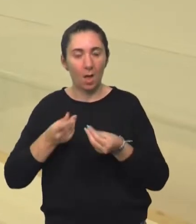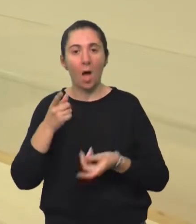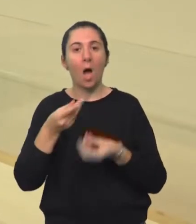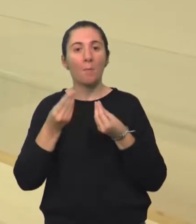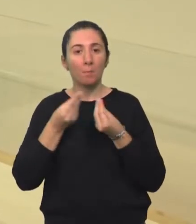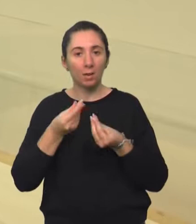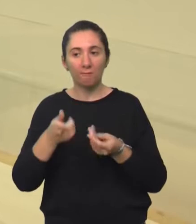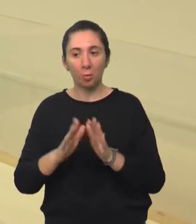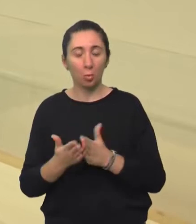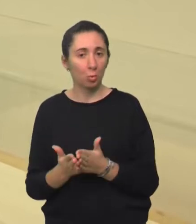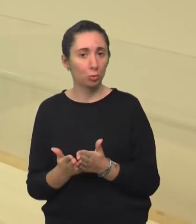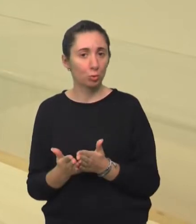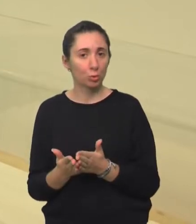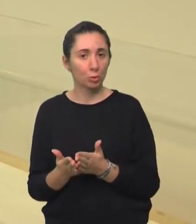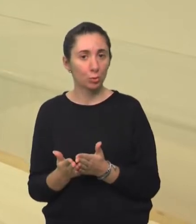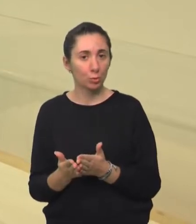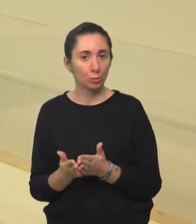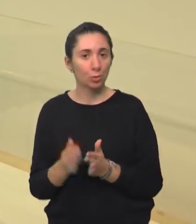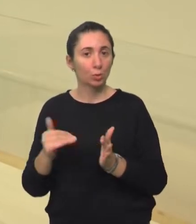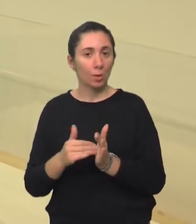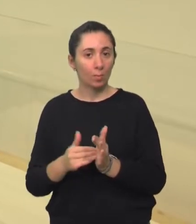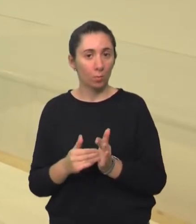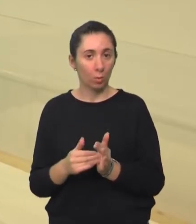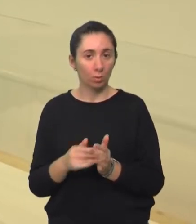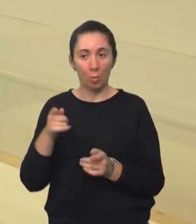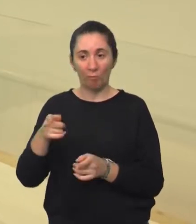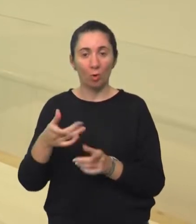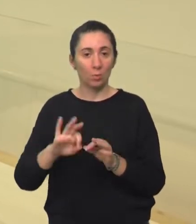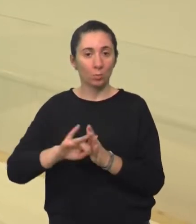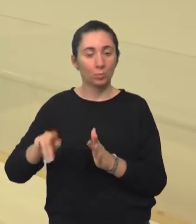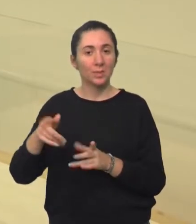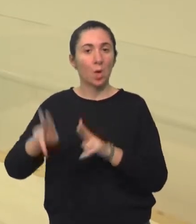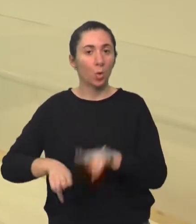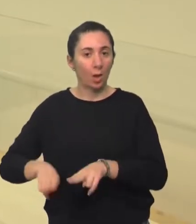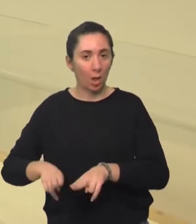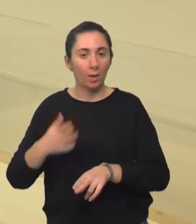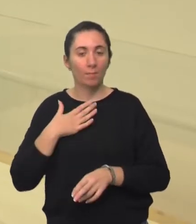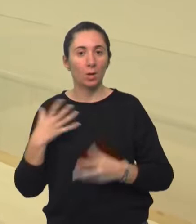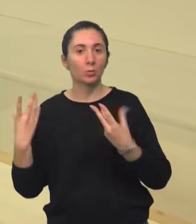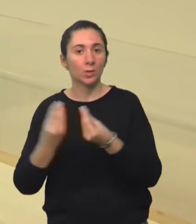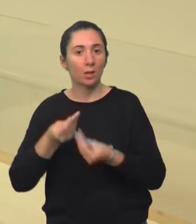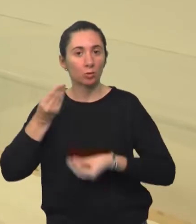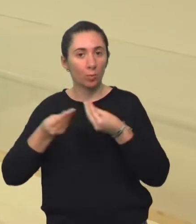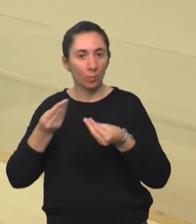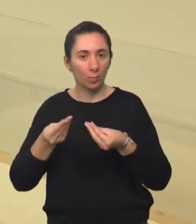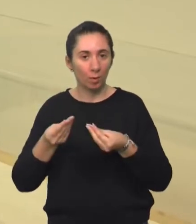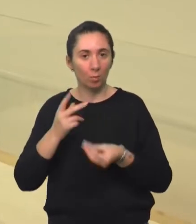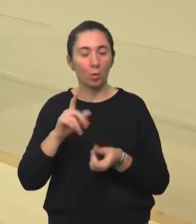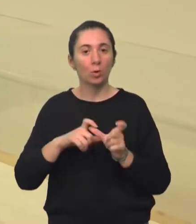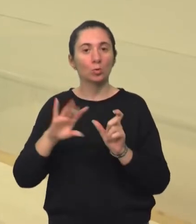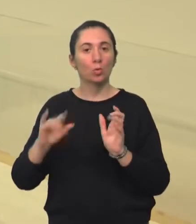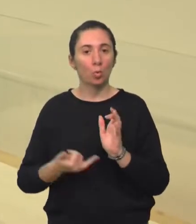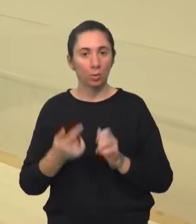predavanja su ovo u knjižnici, kako za potrebe, ovo je sada za odgajatelje, imali su zajedničke predavanja u Sunju,